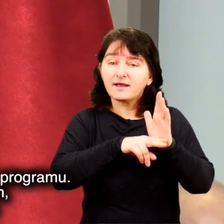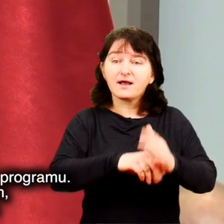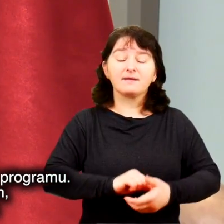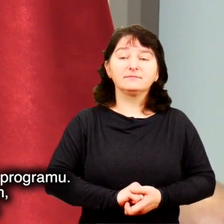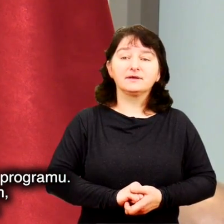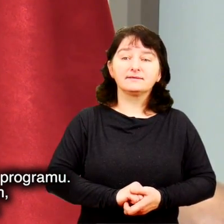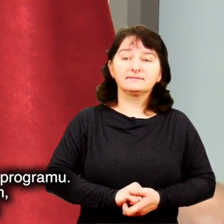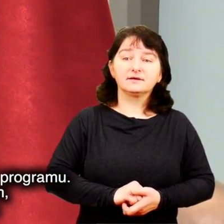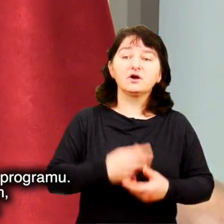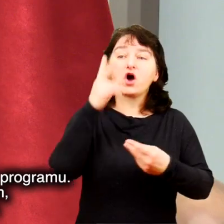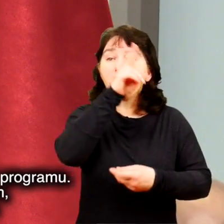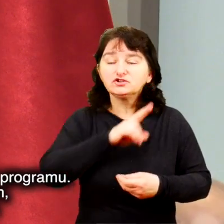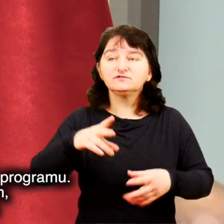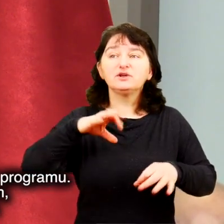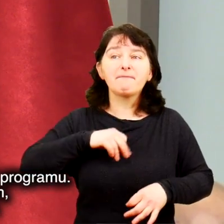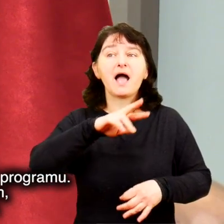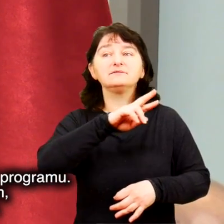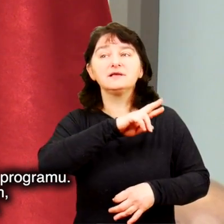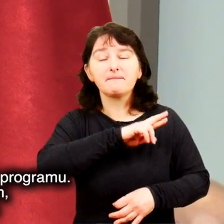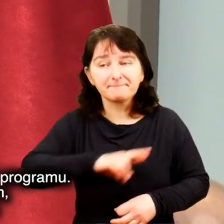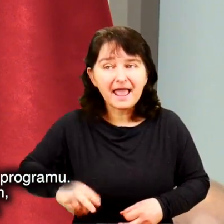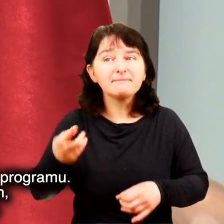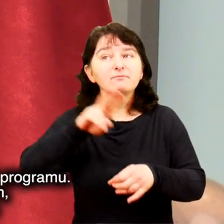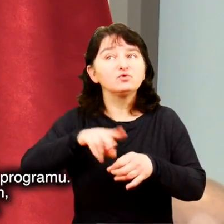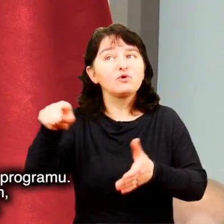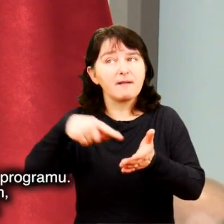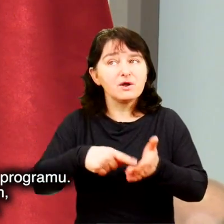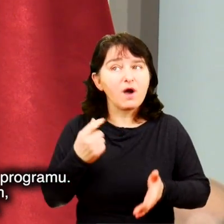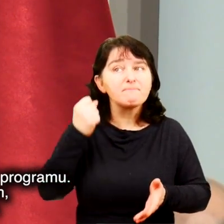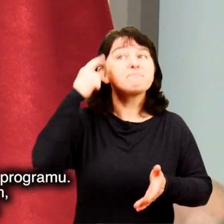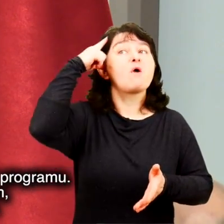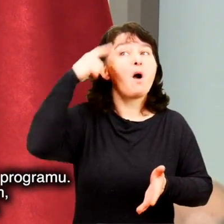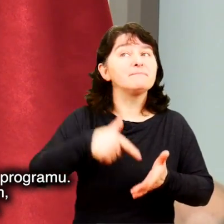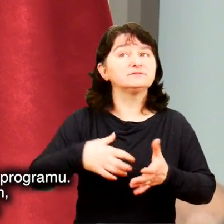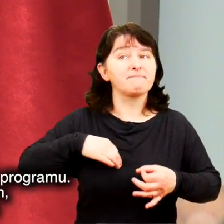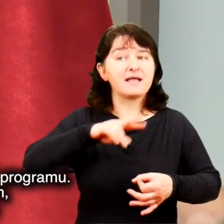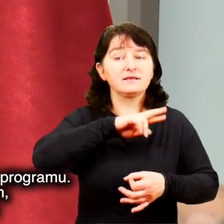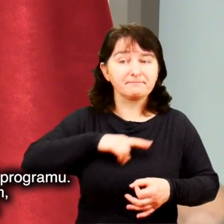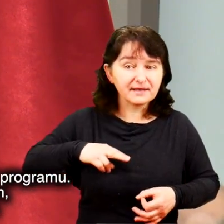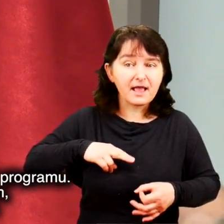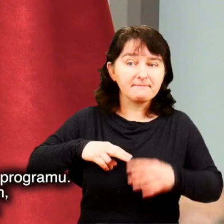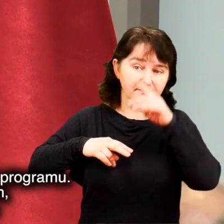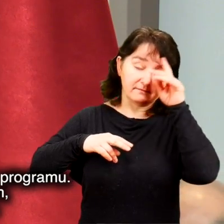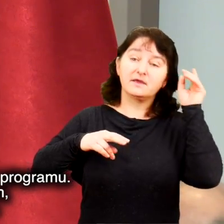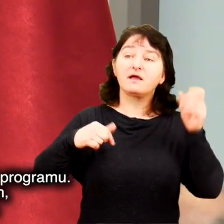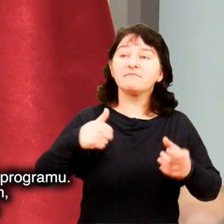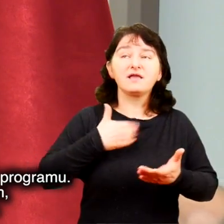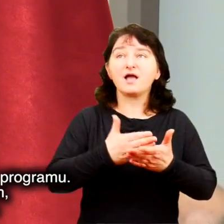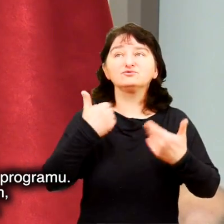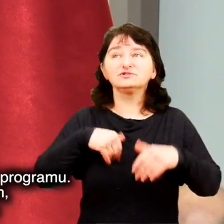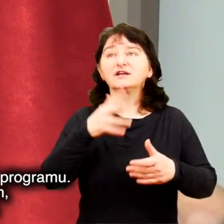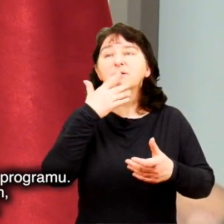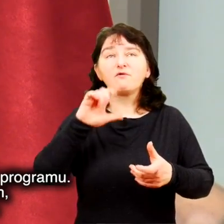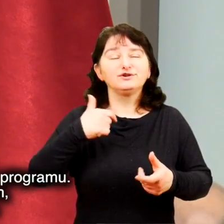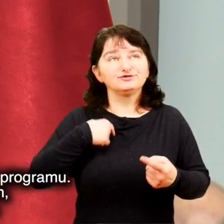programie. Oczywiście pani premier, która była pomysłodawczynią tego programu.